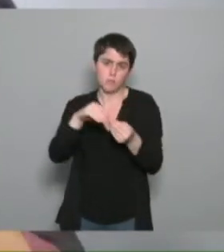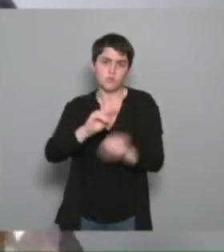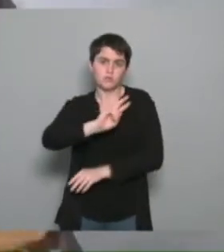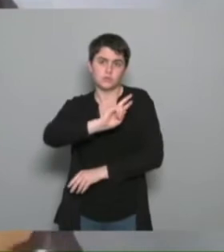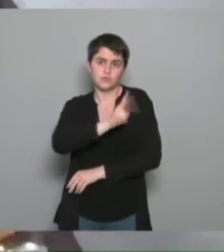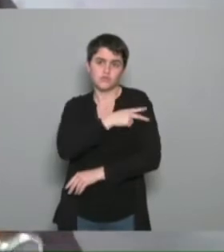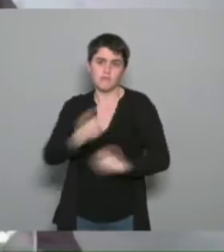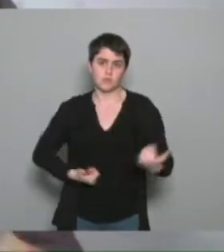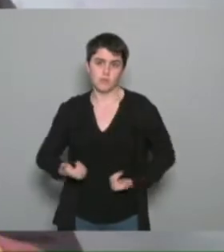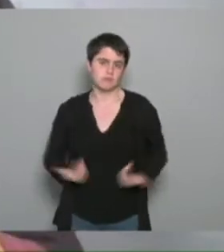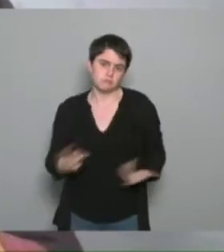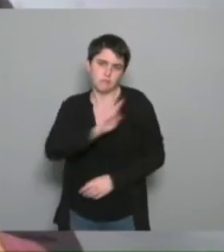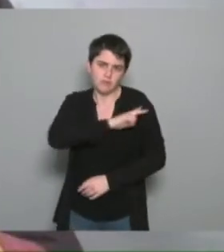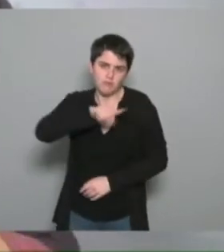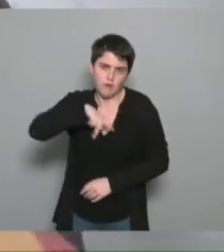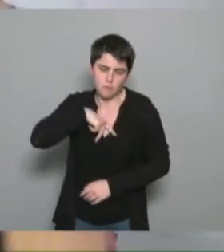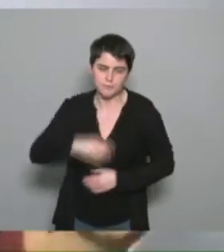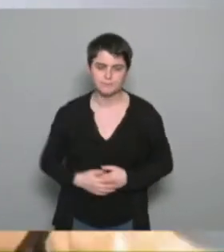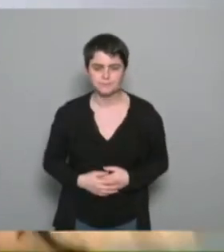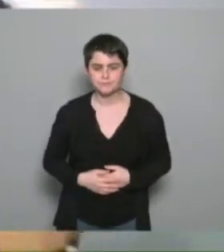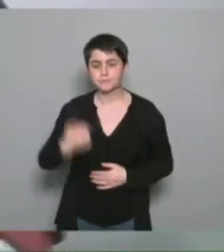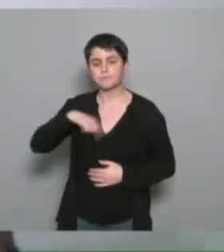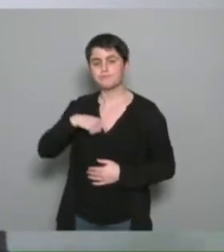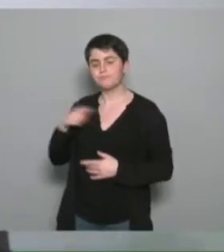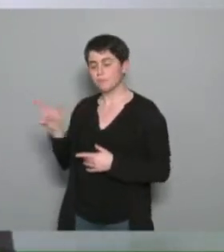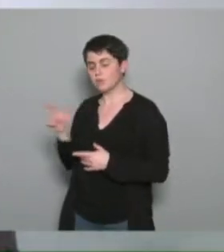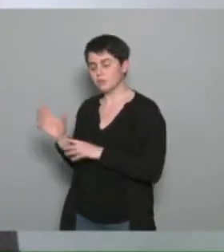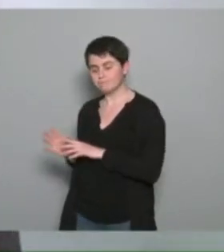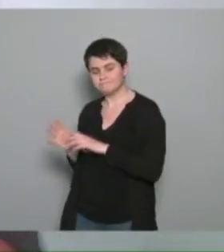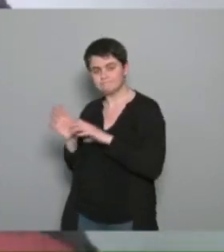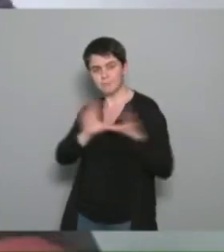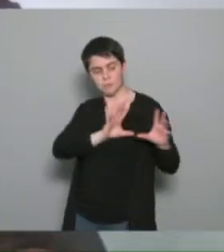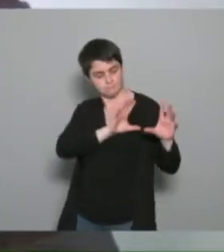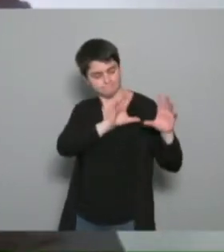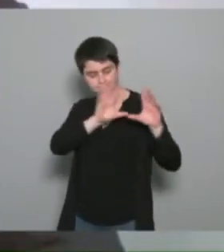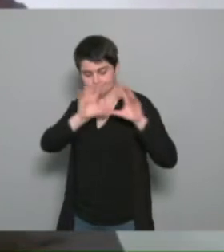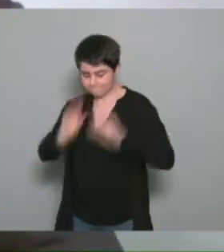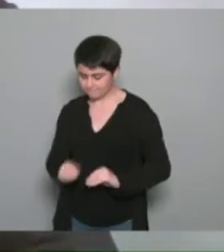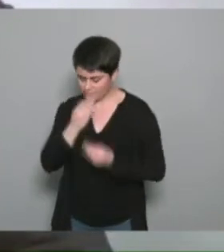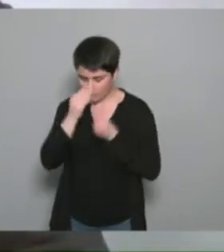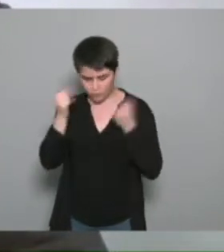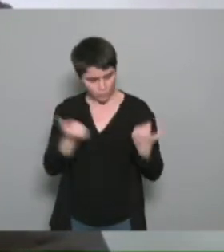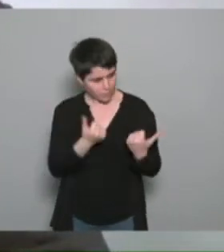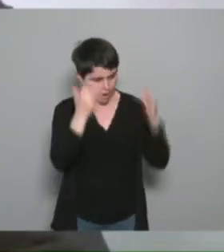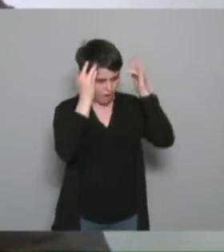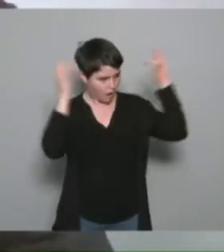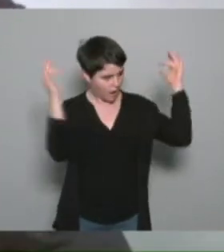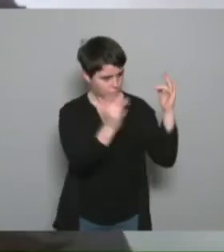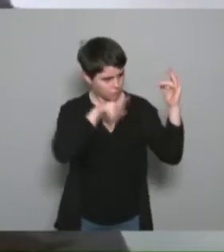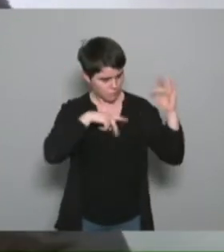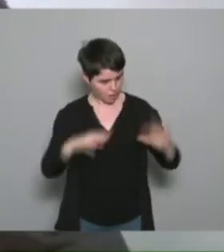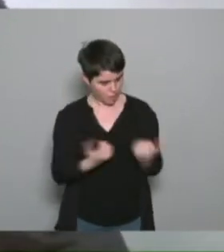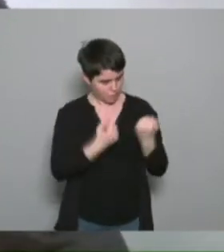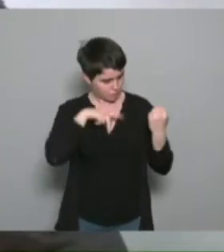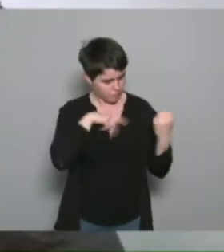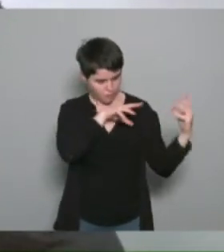quand on avait décidé de déménager j'ai voulu amener ce bagage sachant que pour que vous sachiez la France